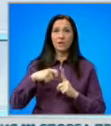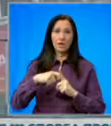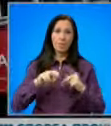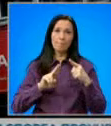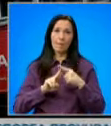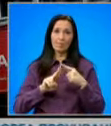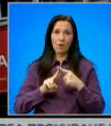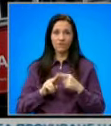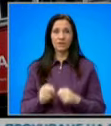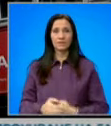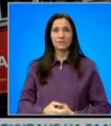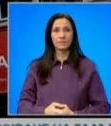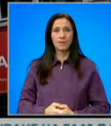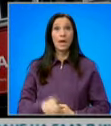Петков.